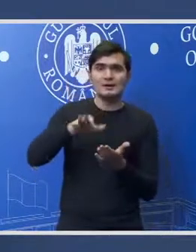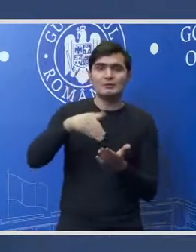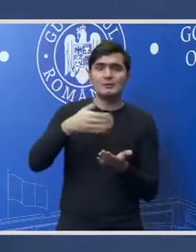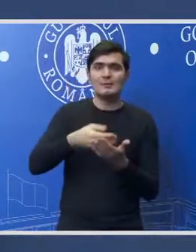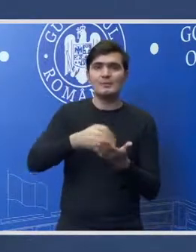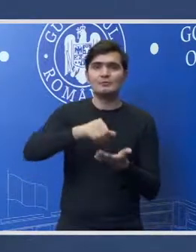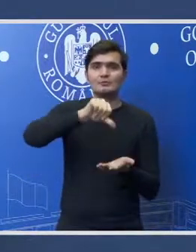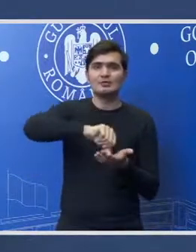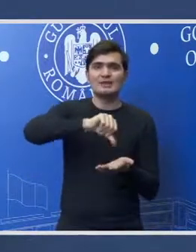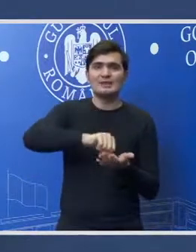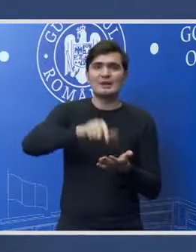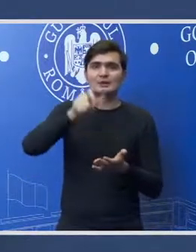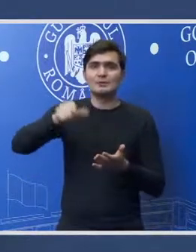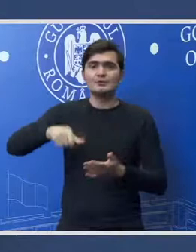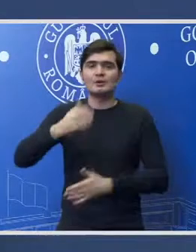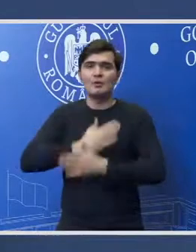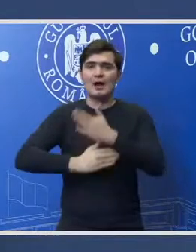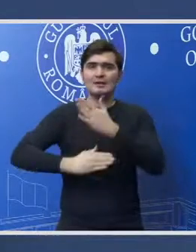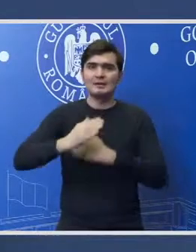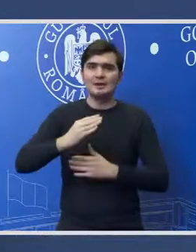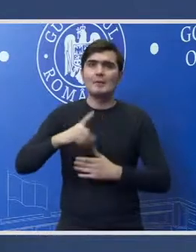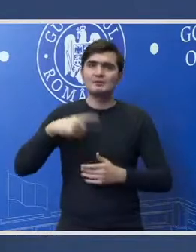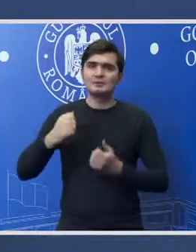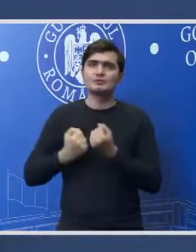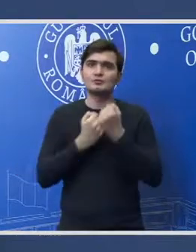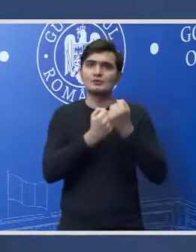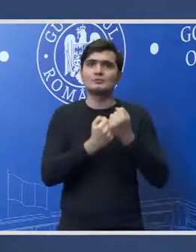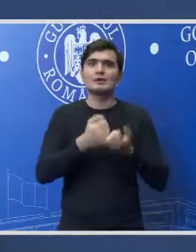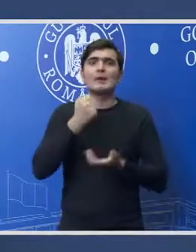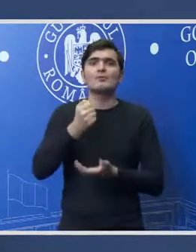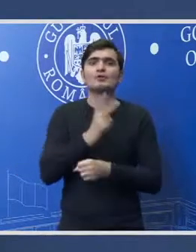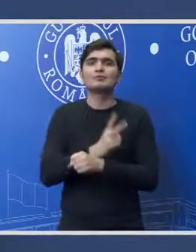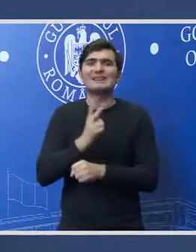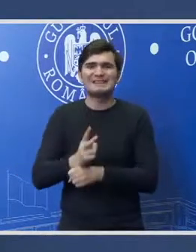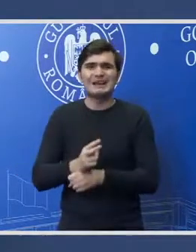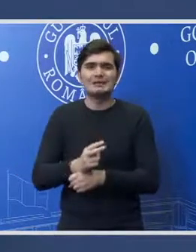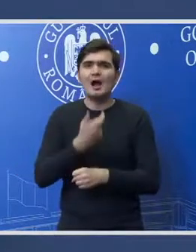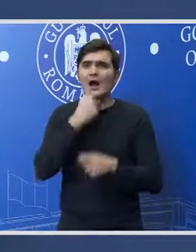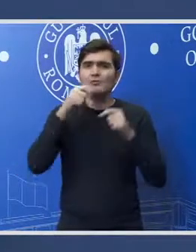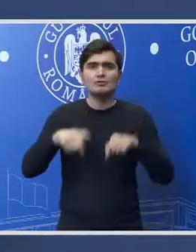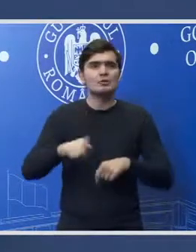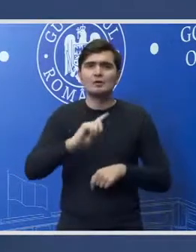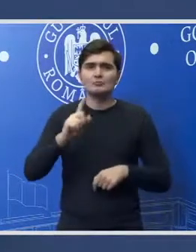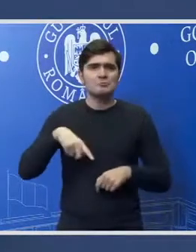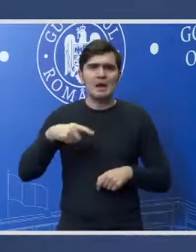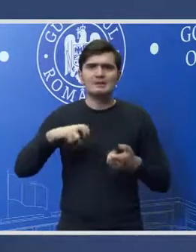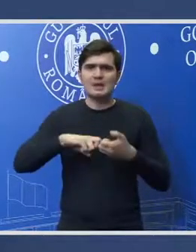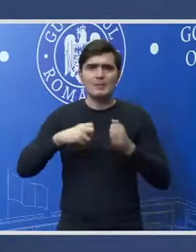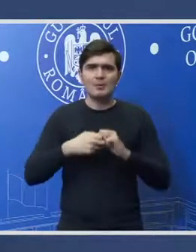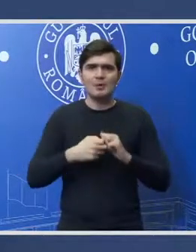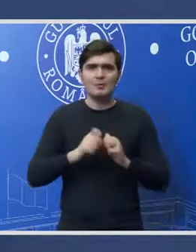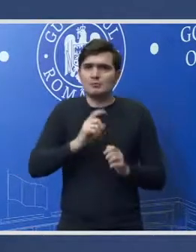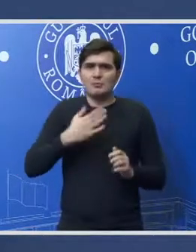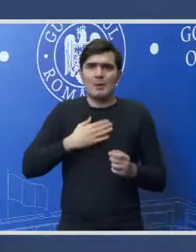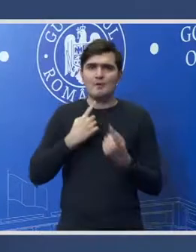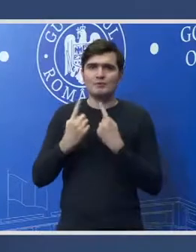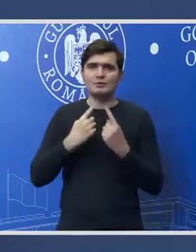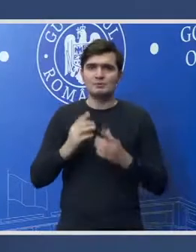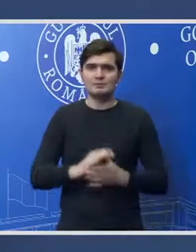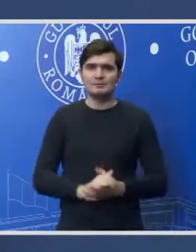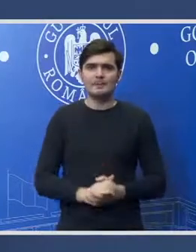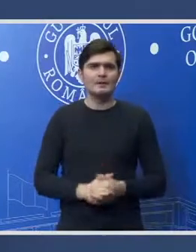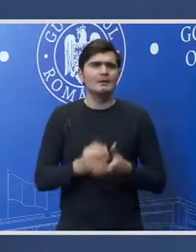cu persoanele cu handicap sunt susținute de la bugetul de stat. Deci nu mai există această problemă deci nu am avut aceste discuții.